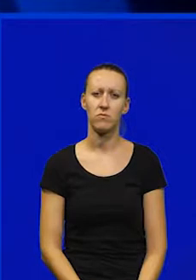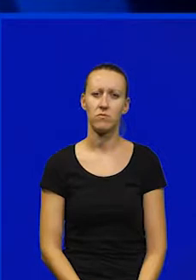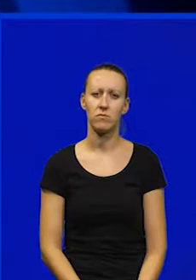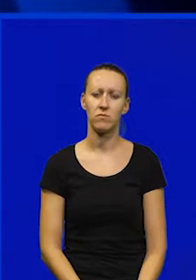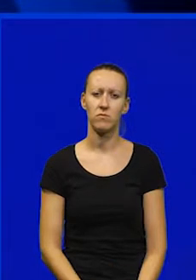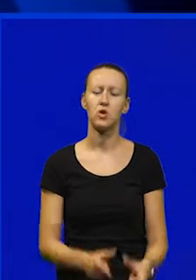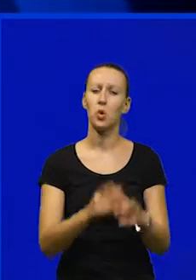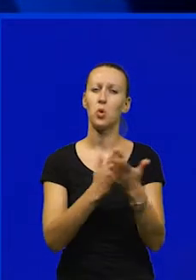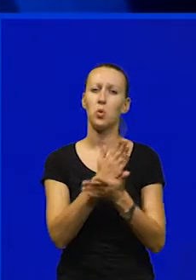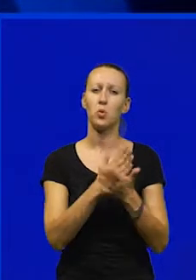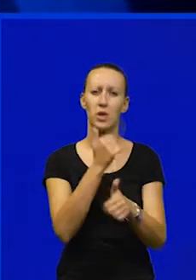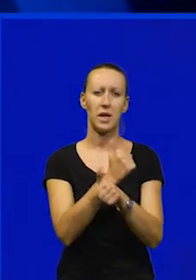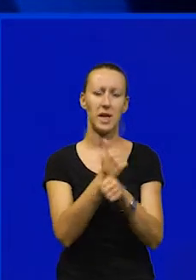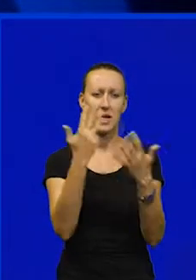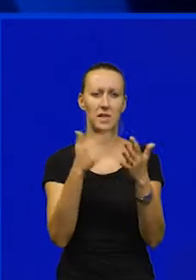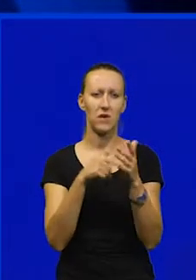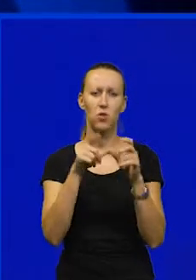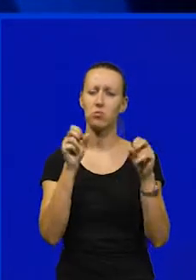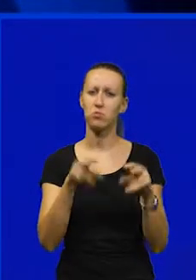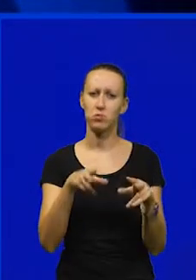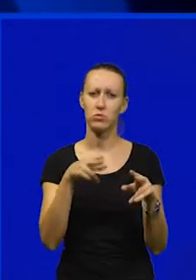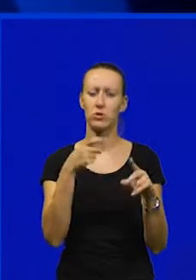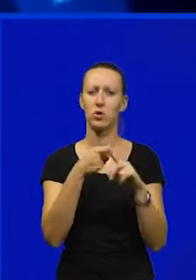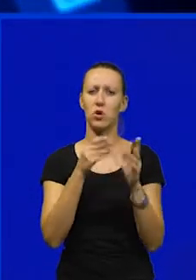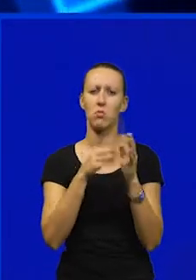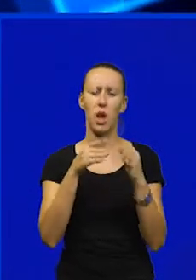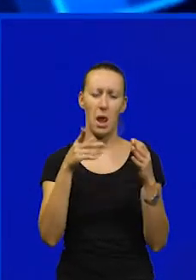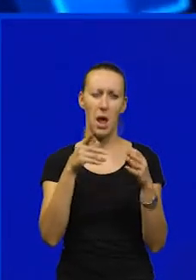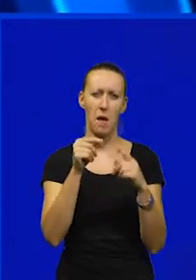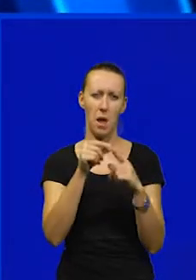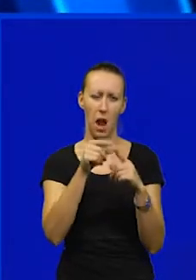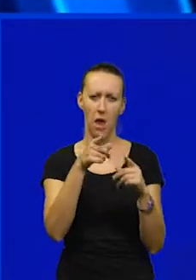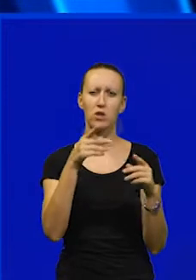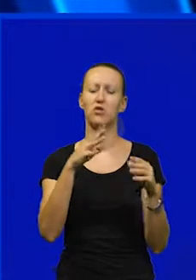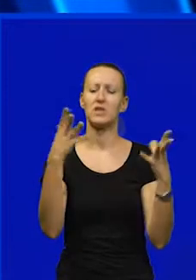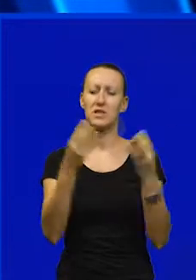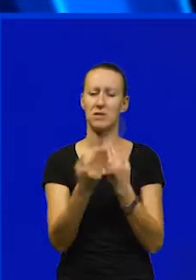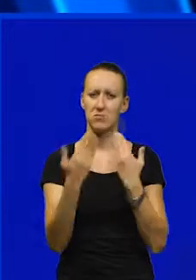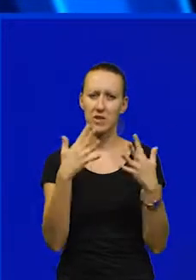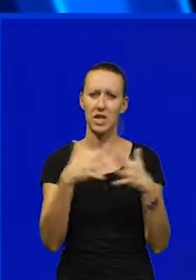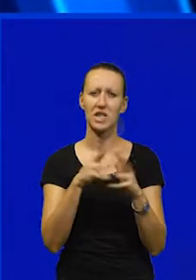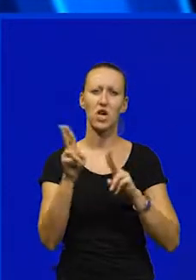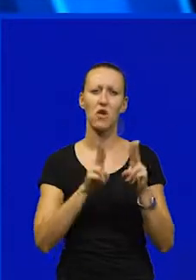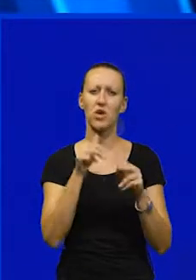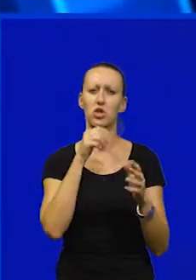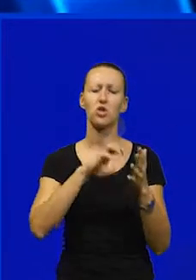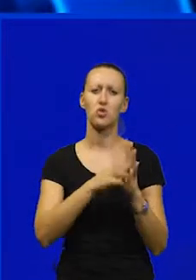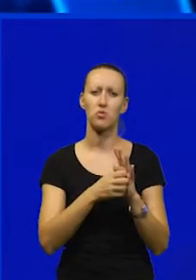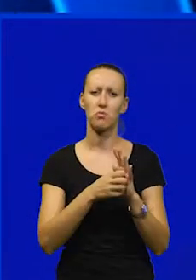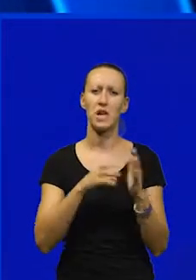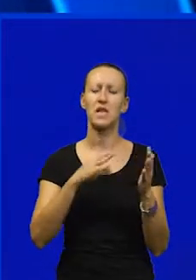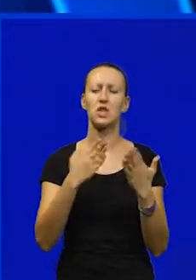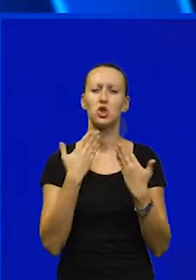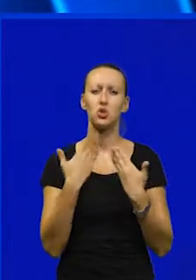U utorak 11. rujna u Pulskoj komunalnoj palači održana je zajednička sjednica Gradskog viječa i Županijske